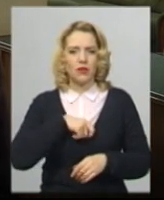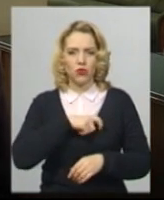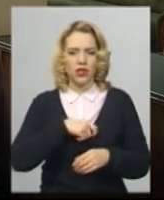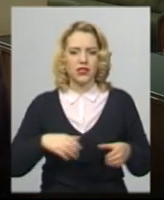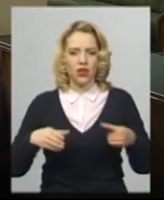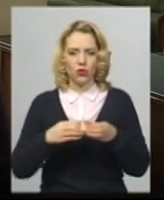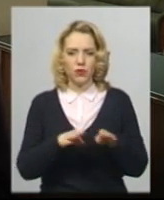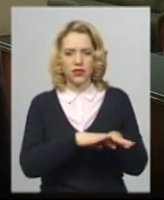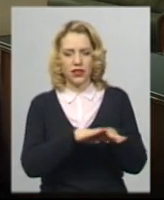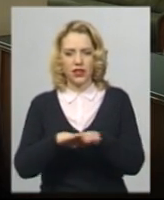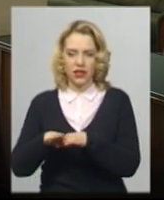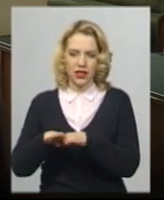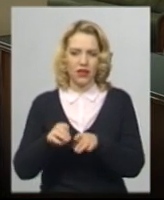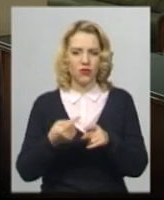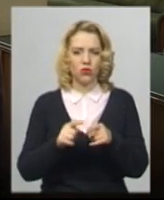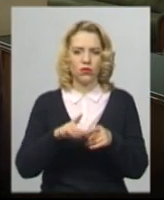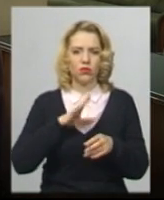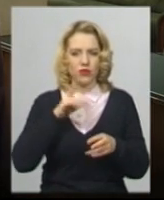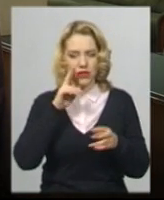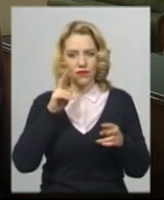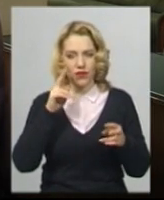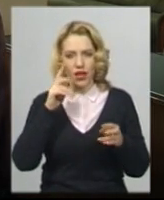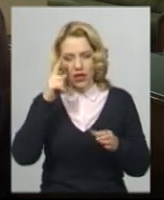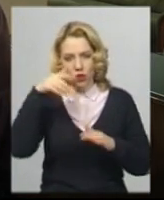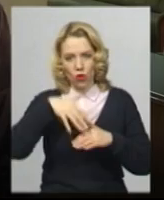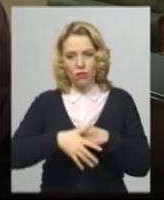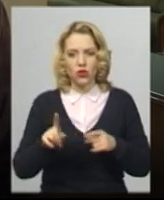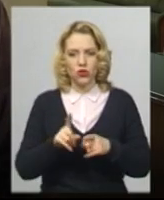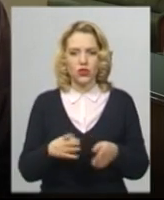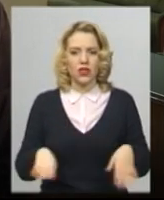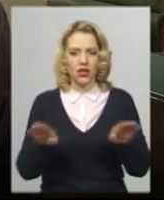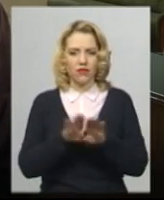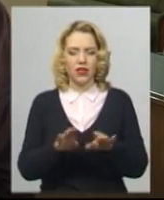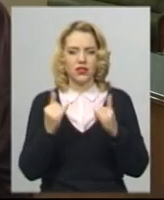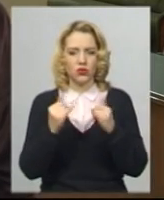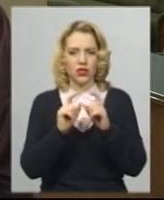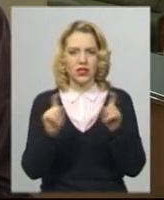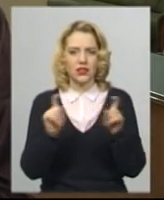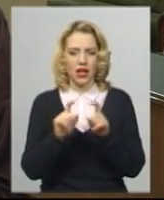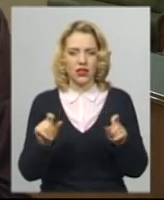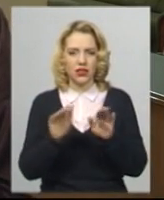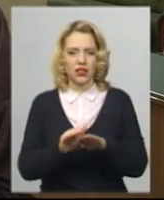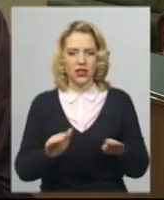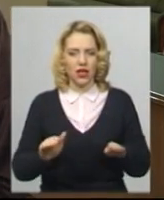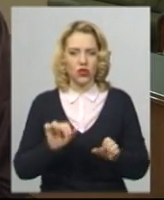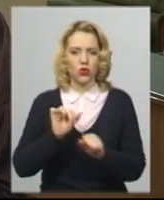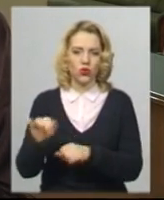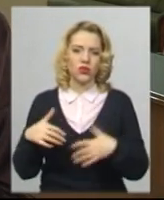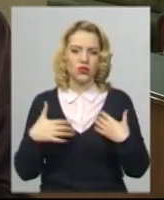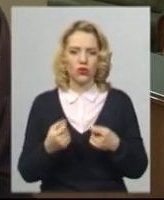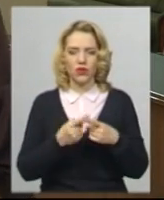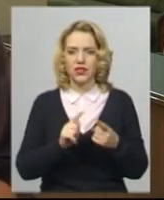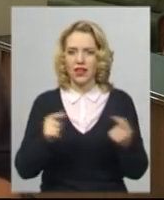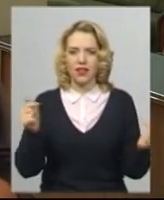єдиний. У тому був свідомий, що закривати сьогодні заклади дитячі охорони здоров'я є